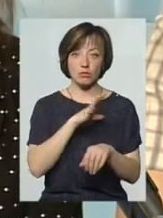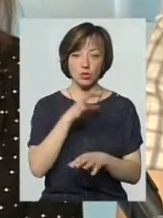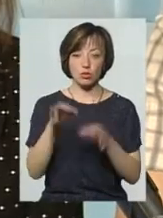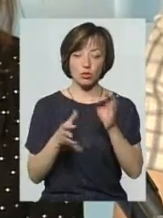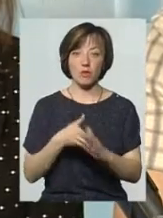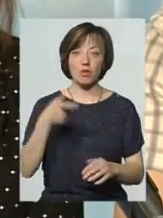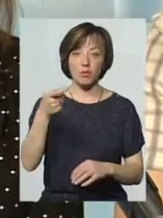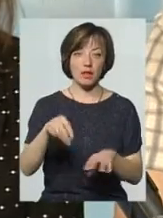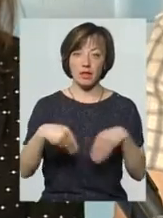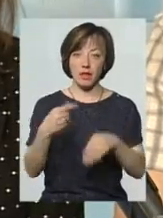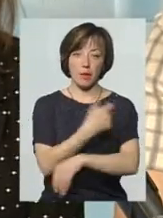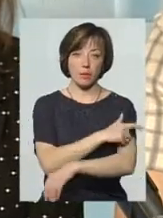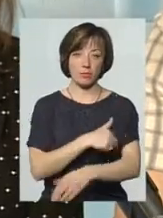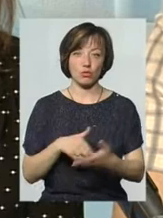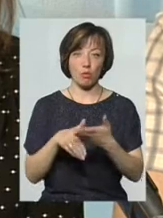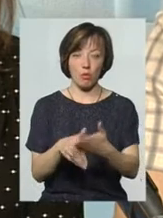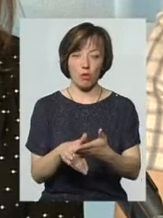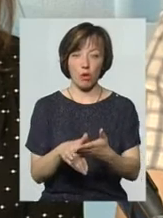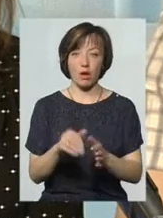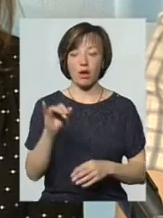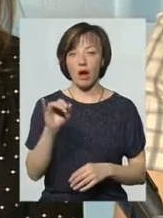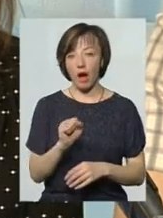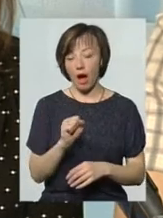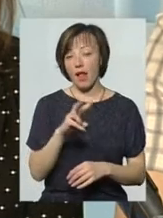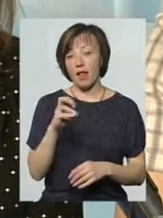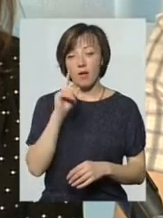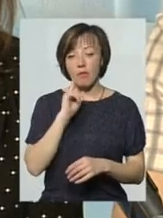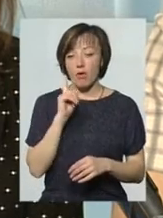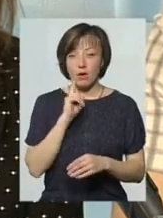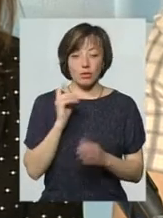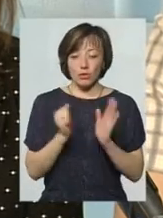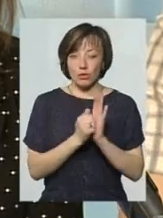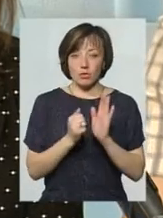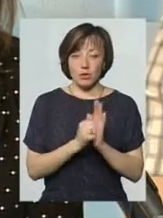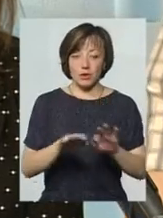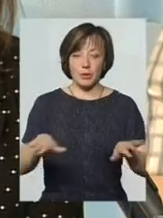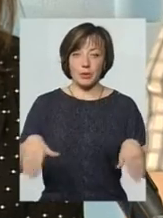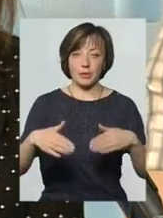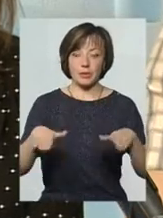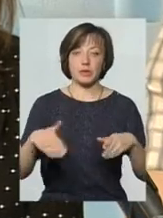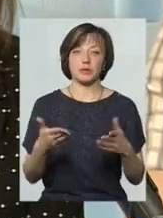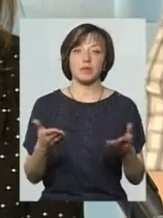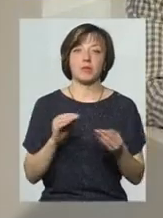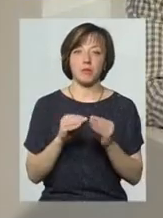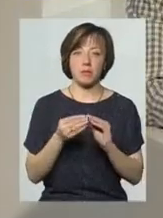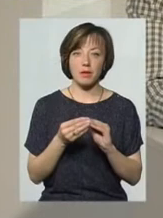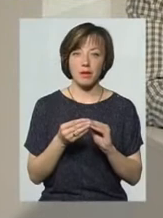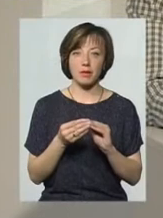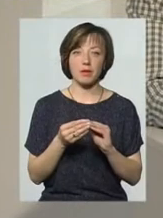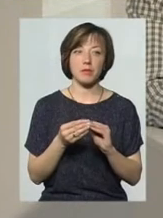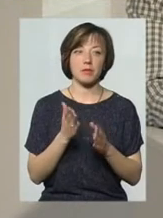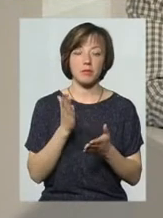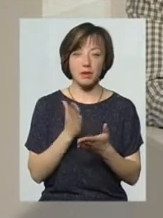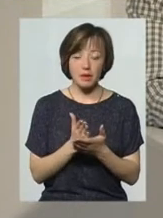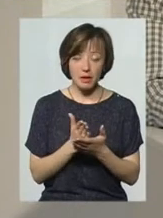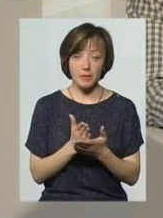позов про ненадання медичної допомоги. Але це поки що нічим не затверджено. Тобто вигунки як такі, вони не відміняються, вони